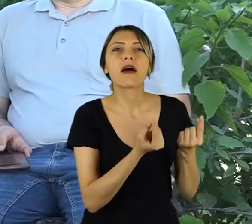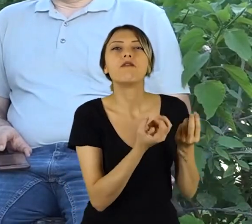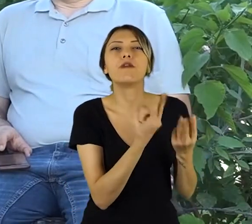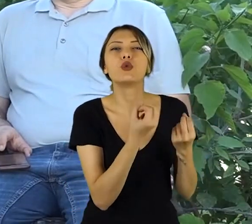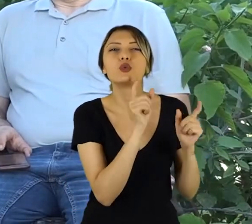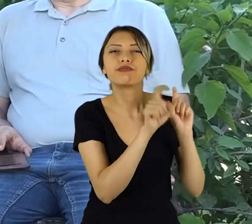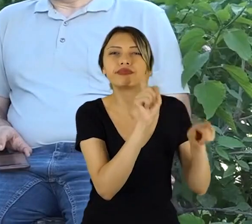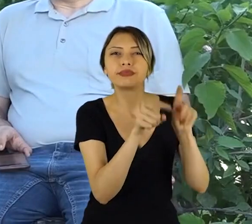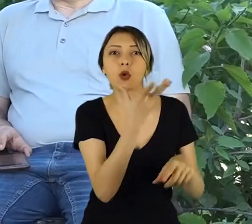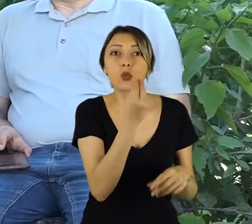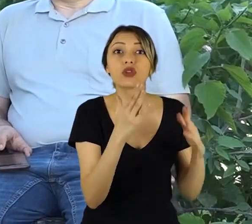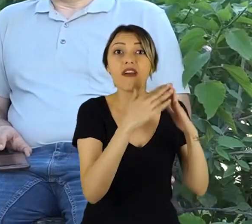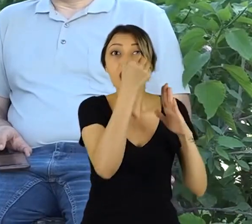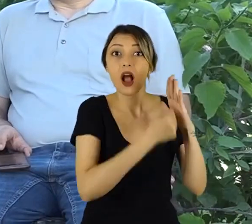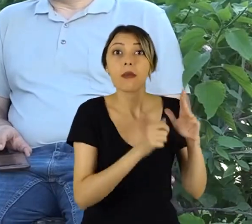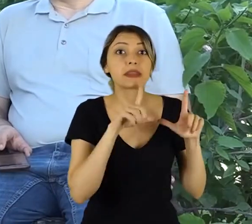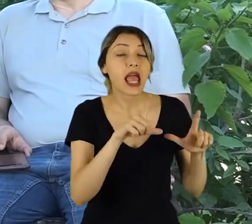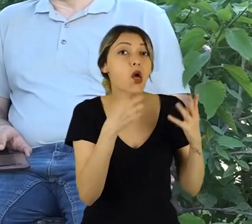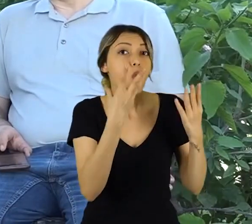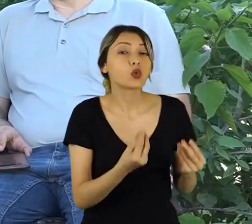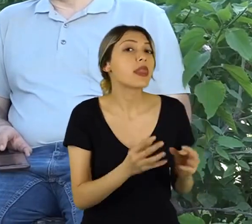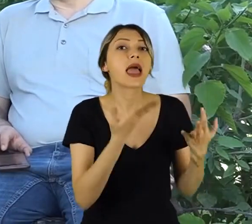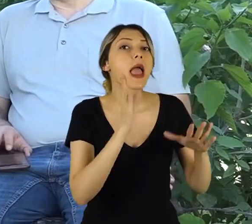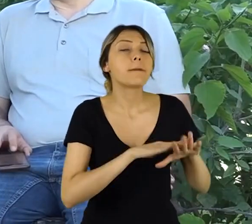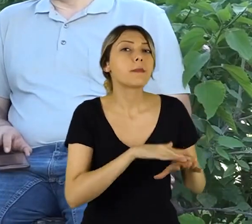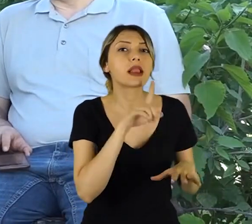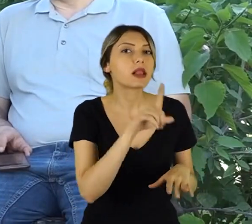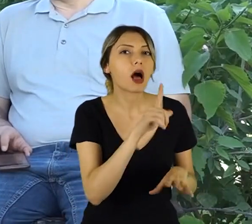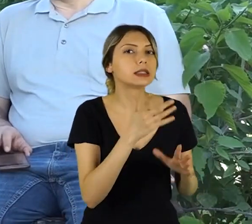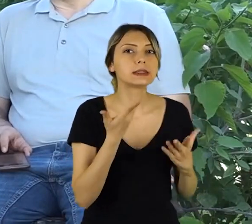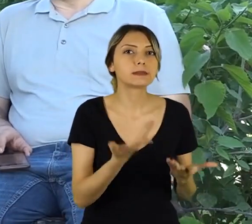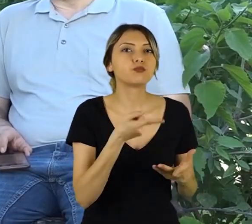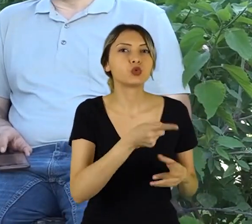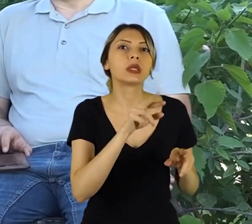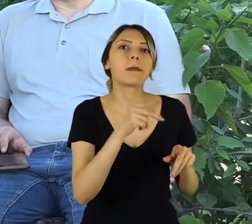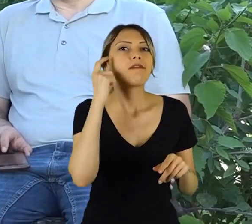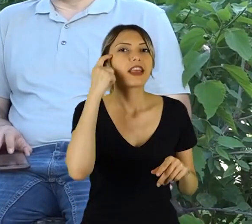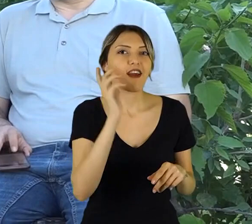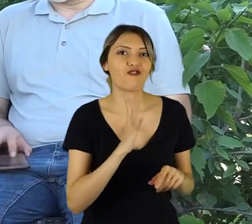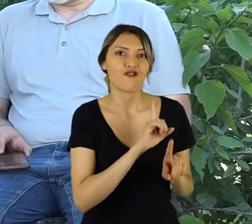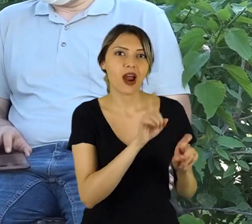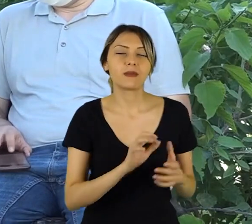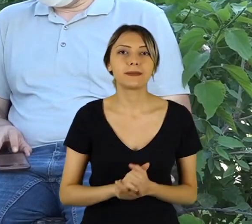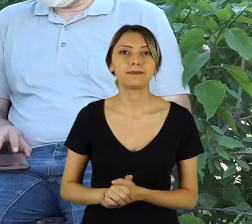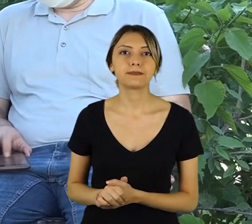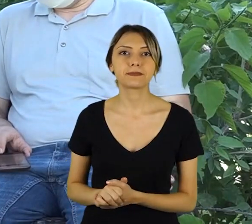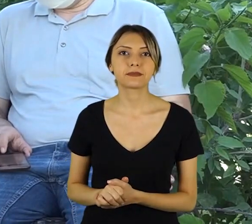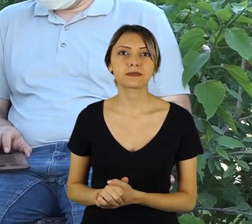neler yapılmadı, nelerin yapılması gerekiyor? Bunlardan da bahsedebilir miyiz son olarak?